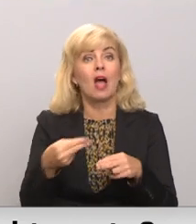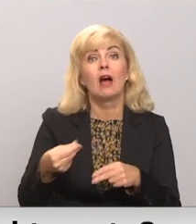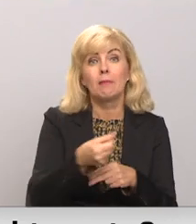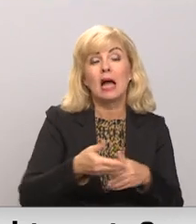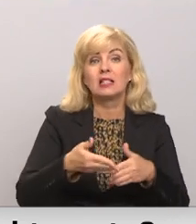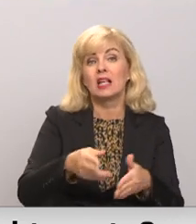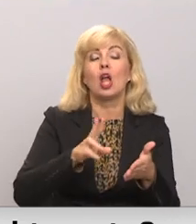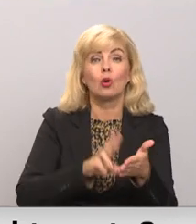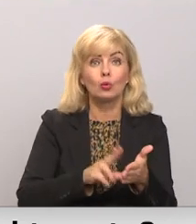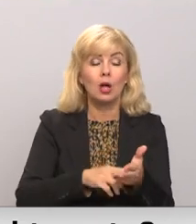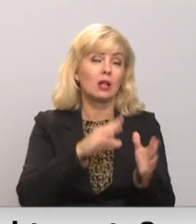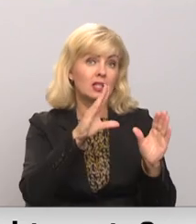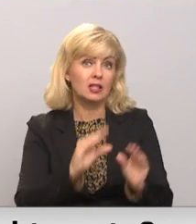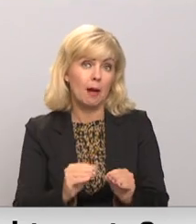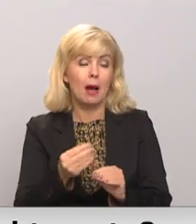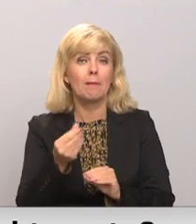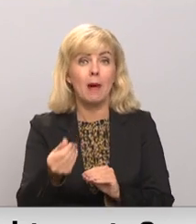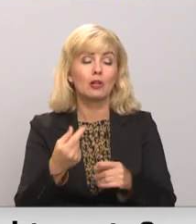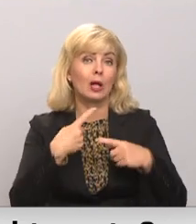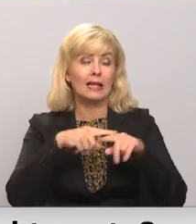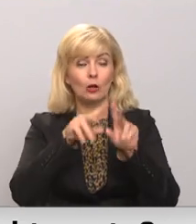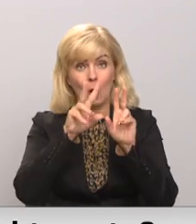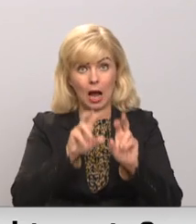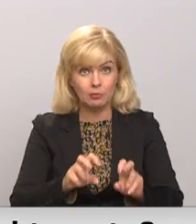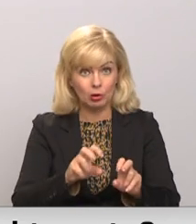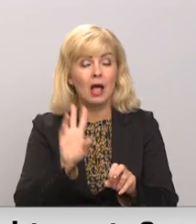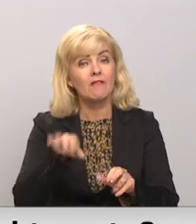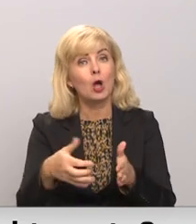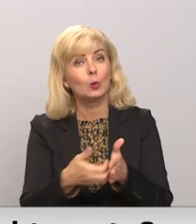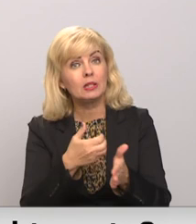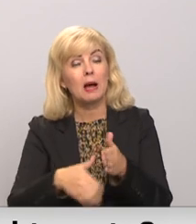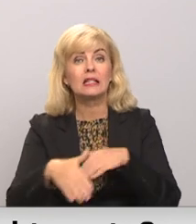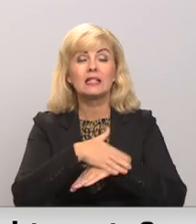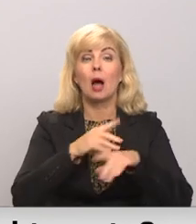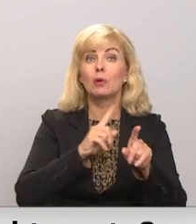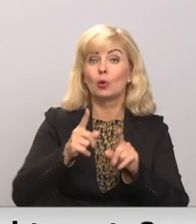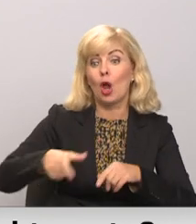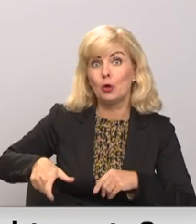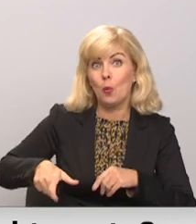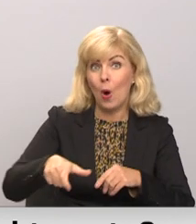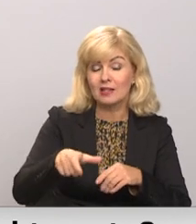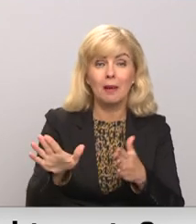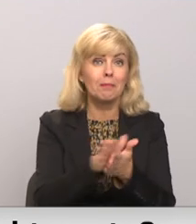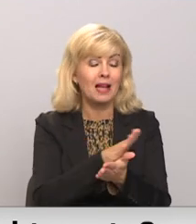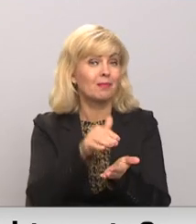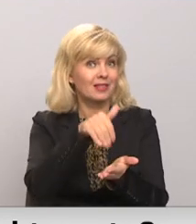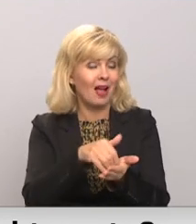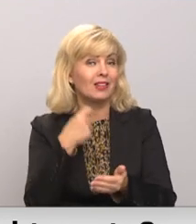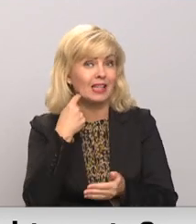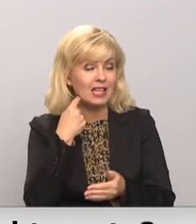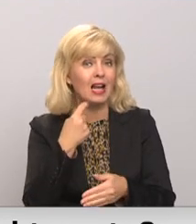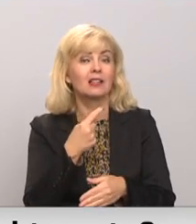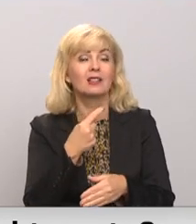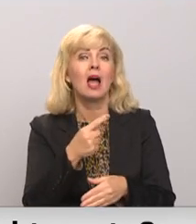ceļu nodoklis un ir samazināta maksa par tehnisko apskati. Drīkst izmantot sabiedriskā transporta joslas, bez maksas stāvēt Rīgas un